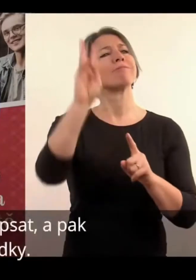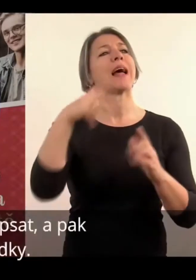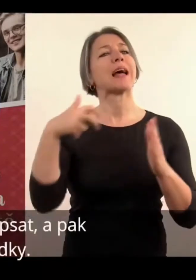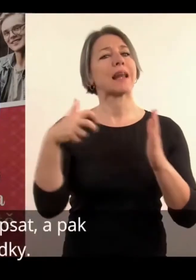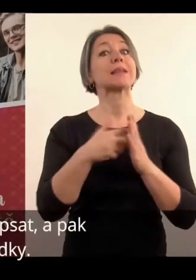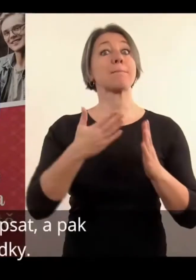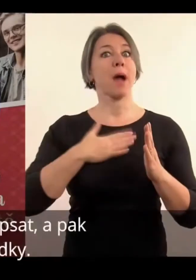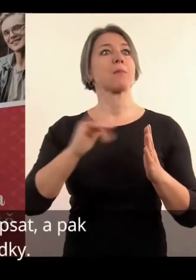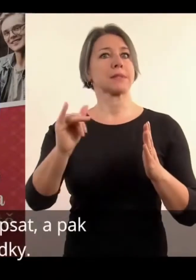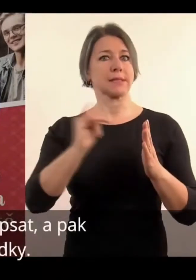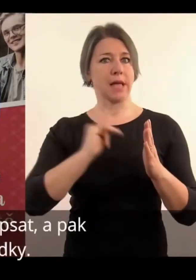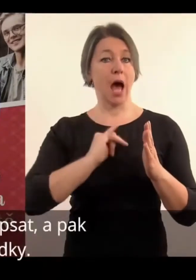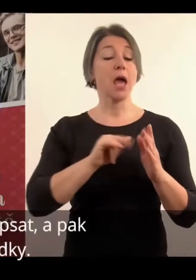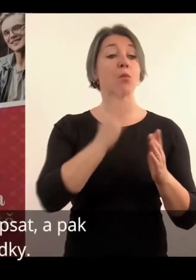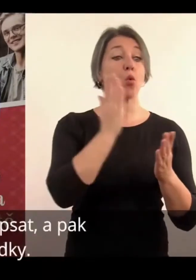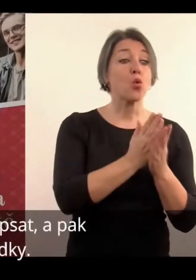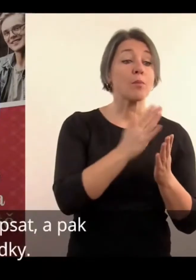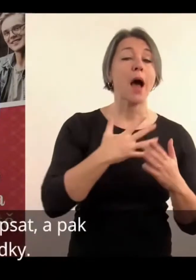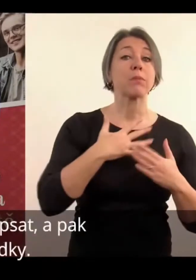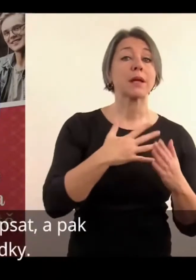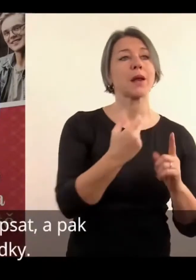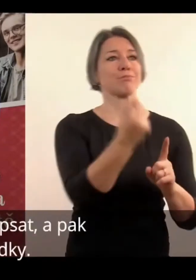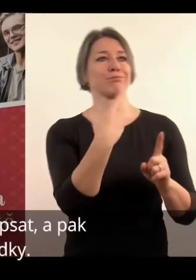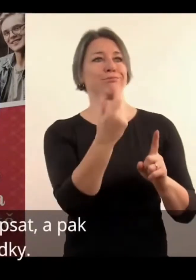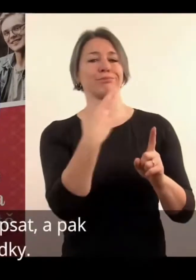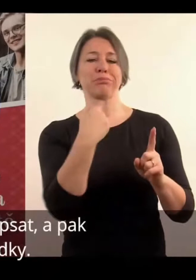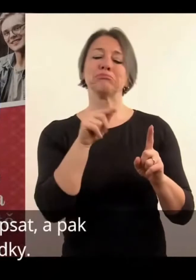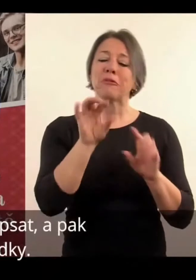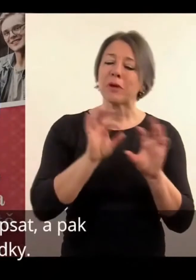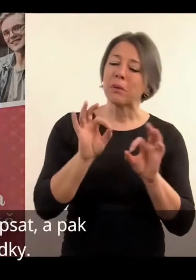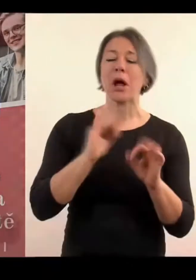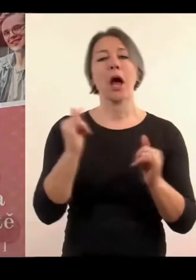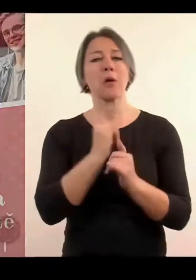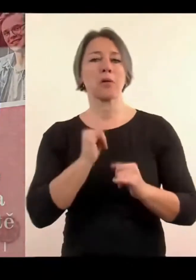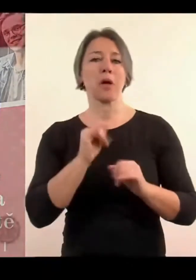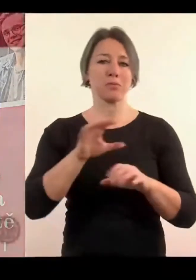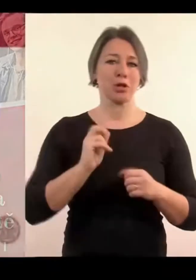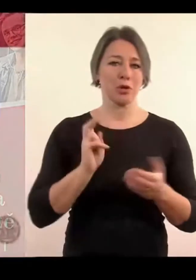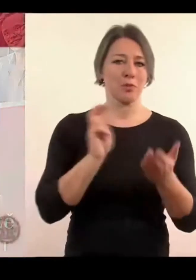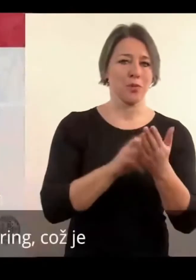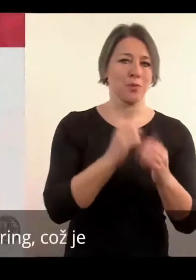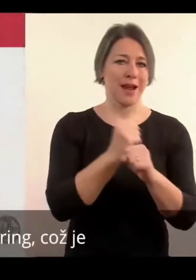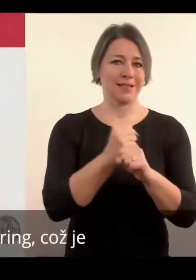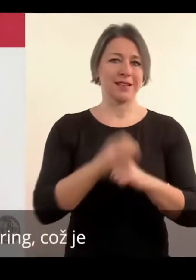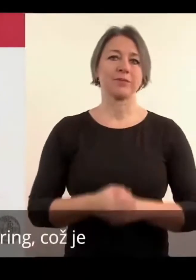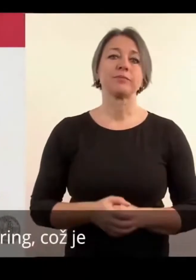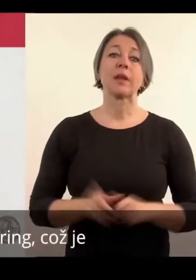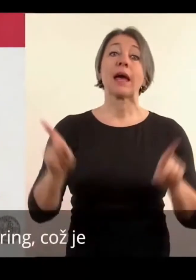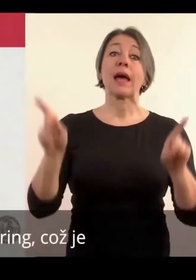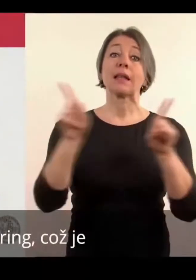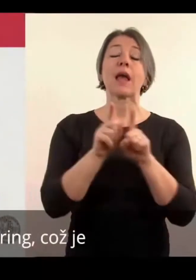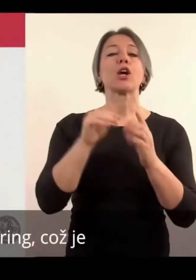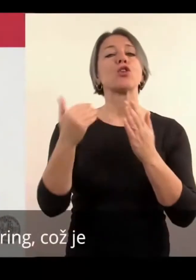a pak můžete dostávat mailanku na hodinu. Nově máme také program Mentoring,